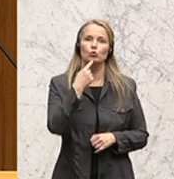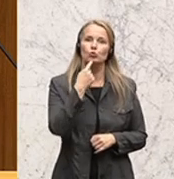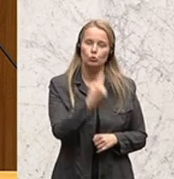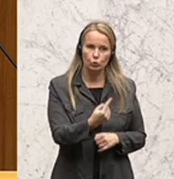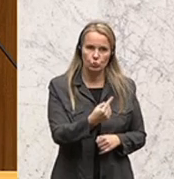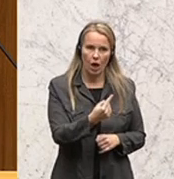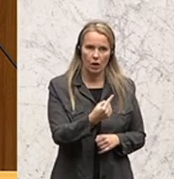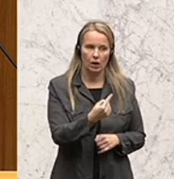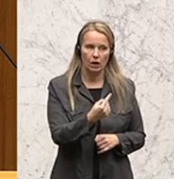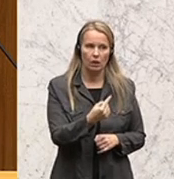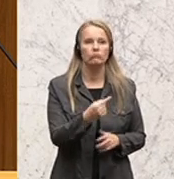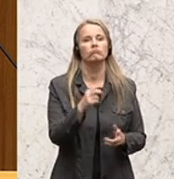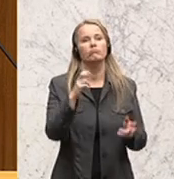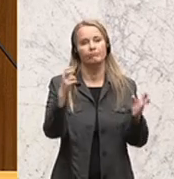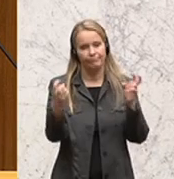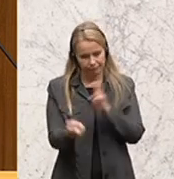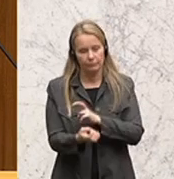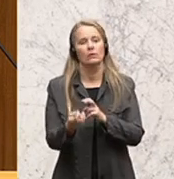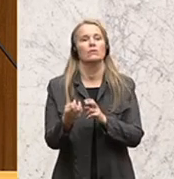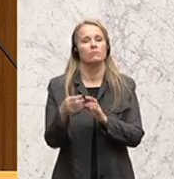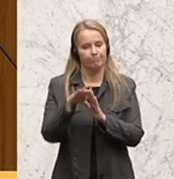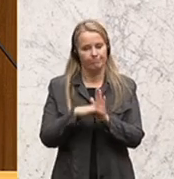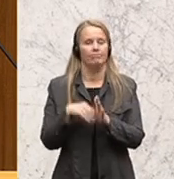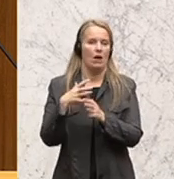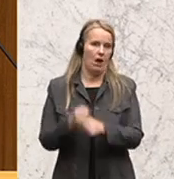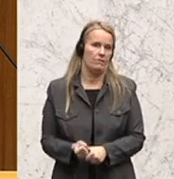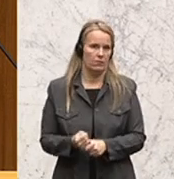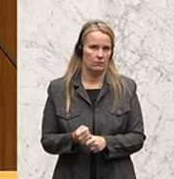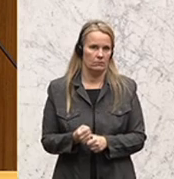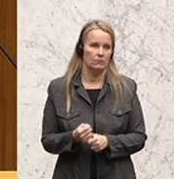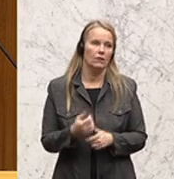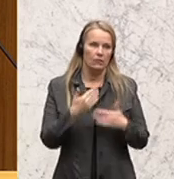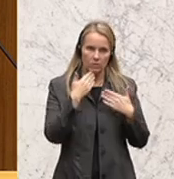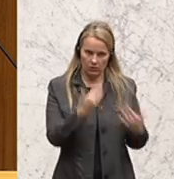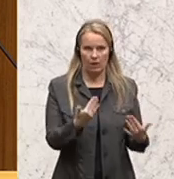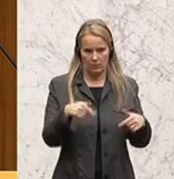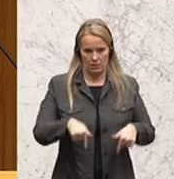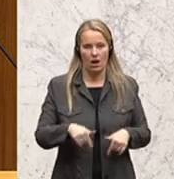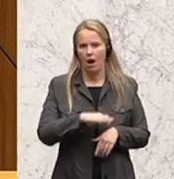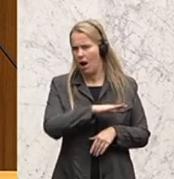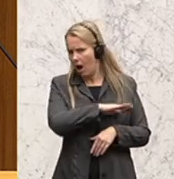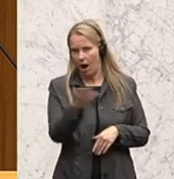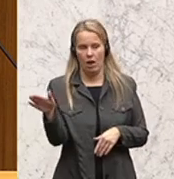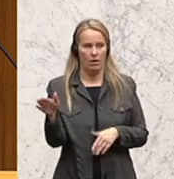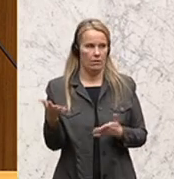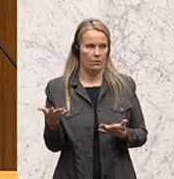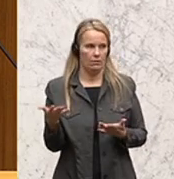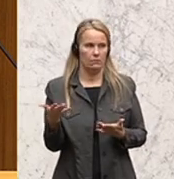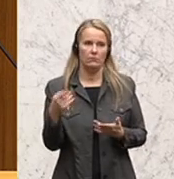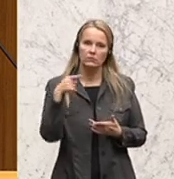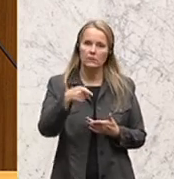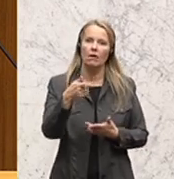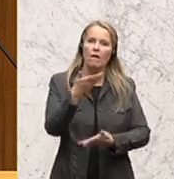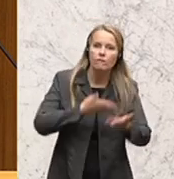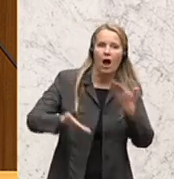auch einzuhalten und einzulösen. Und ich bedanke mich an dieser Stelle bei all jenen, die an diesen